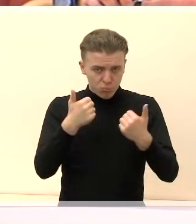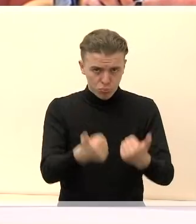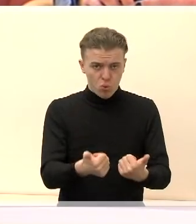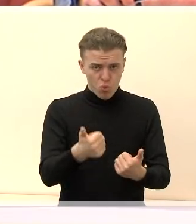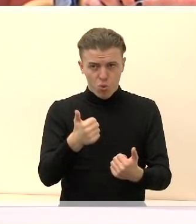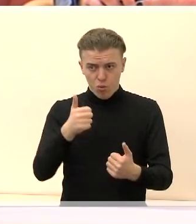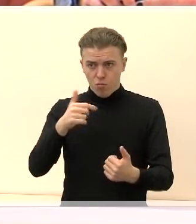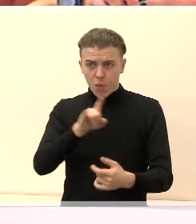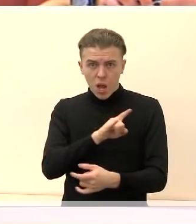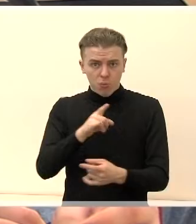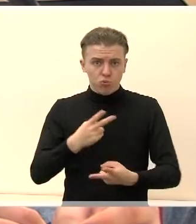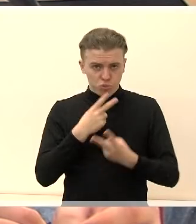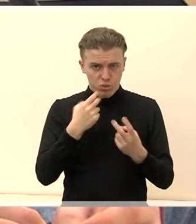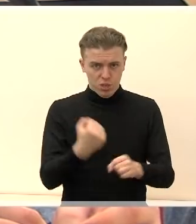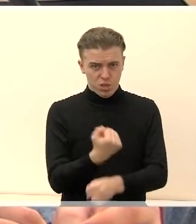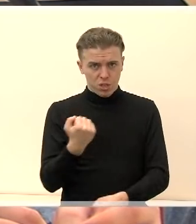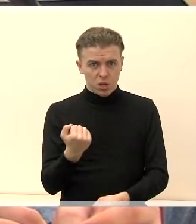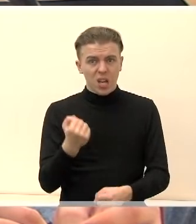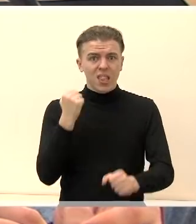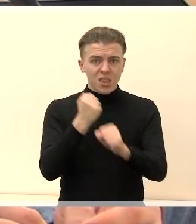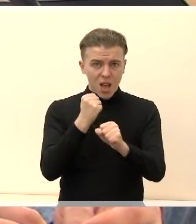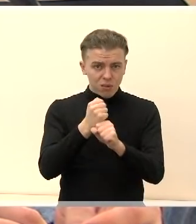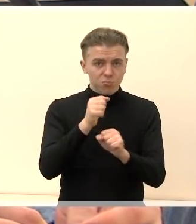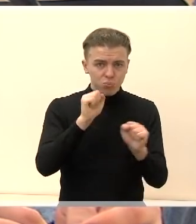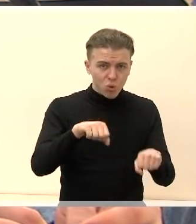Marijampolė. Tai yra daug darbo vietų ir...